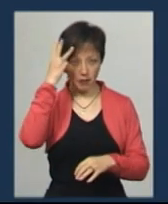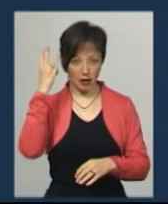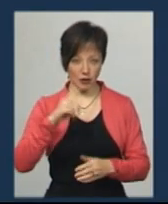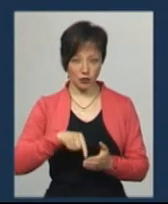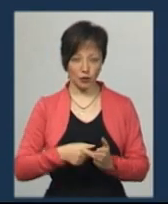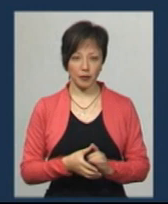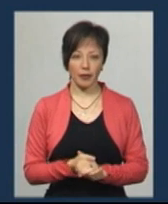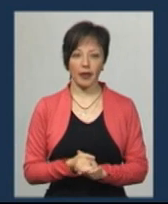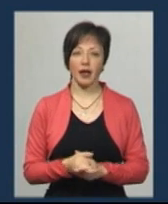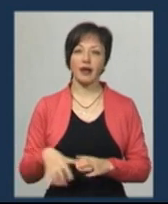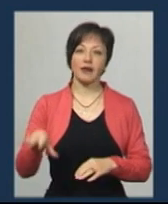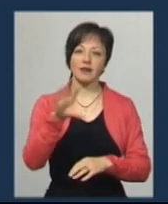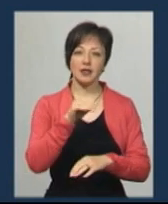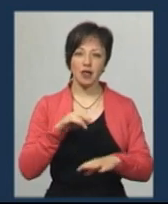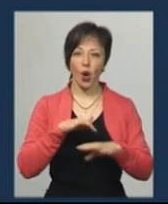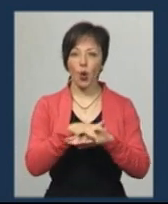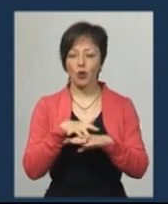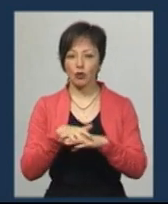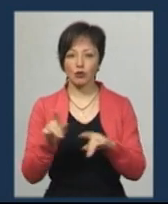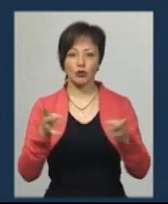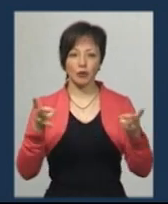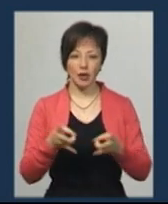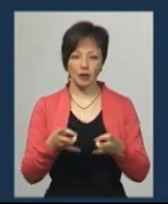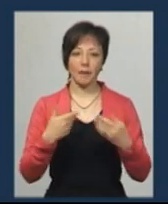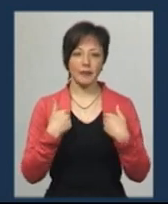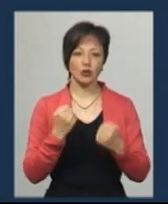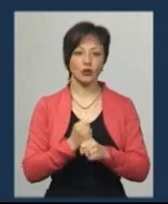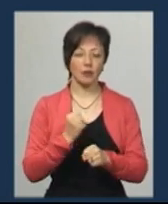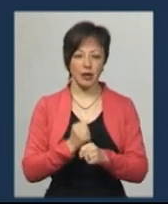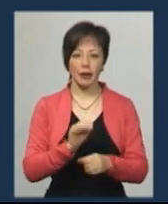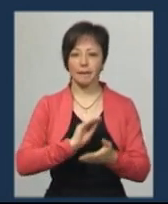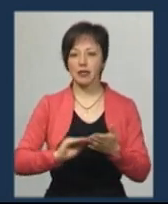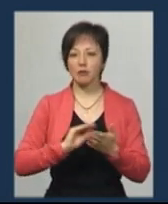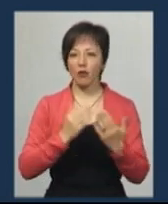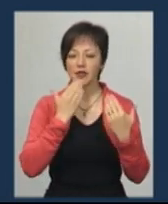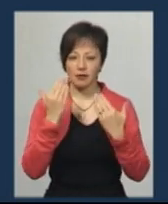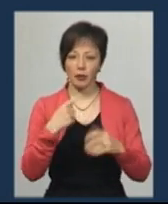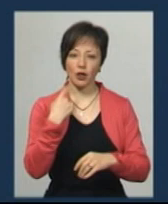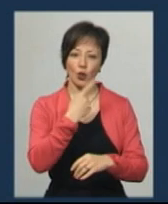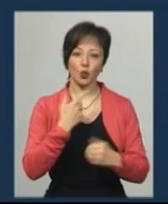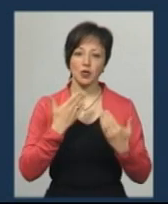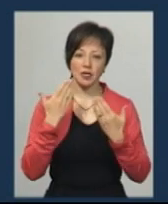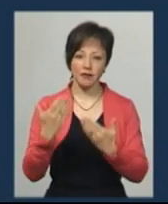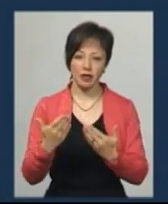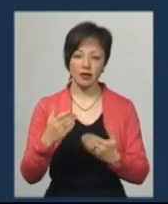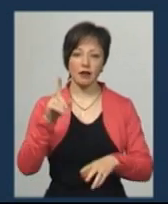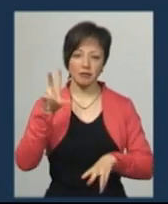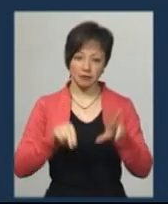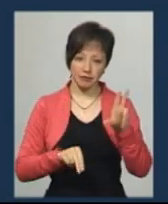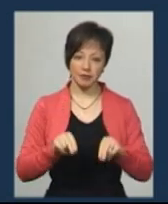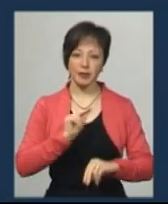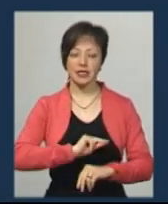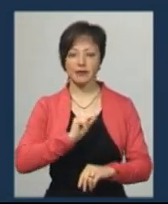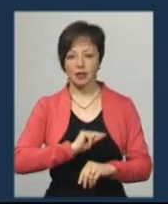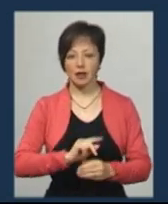Всі розрахунки, все, що необхідно від нас, ми зробили. І письмові звернення, і усні звернення. Надію маємо, що працівники